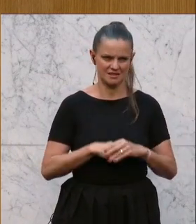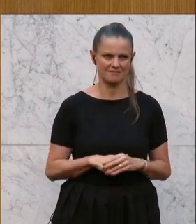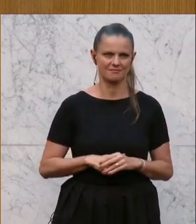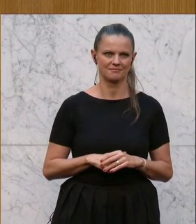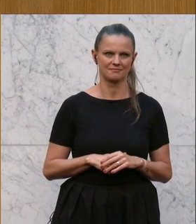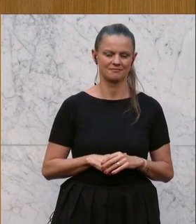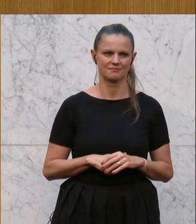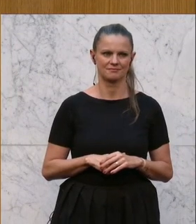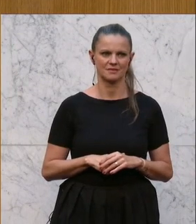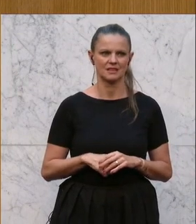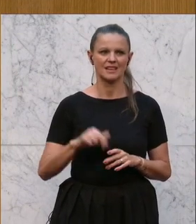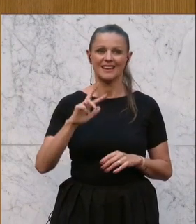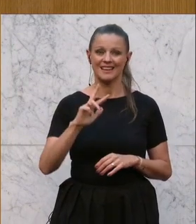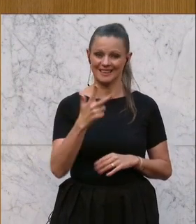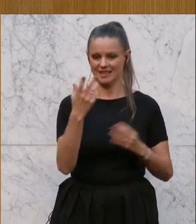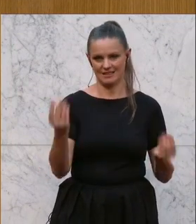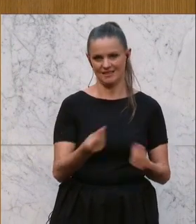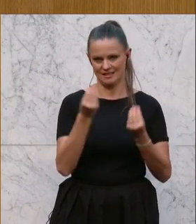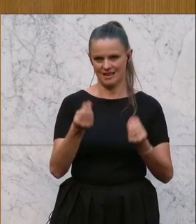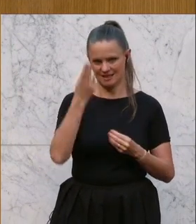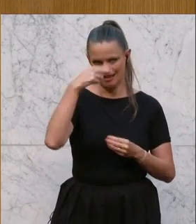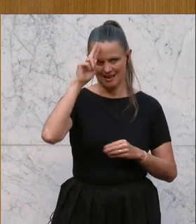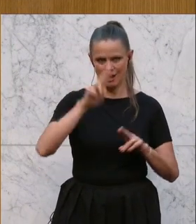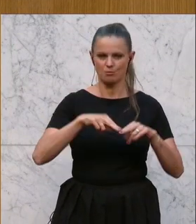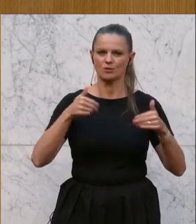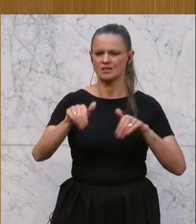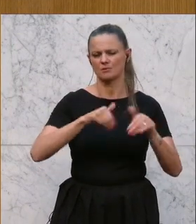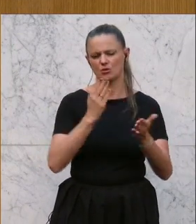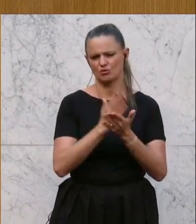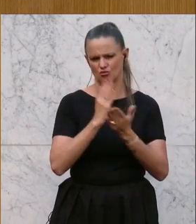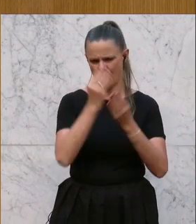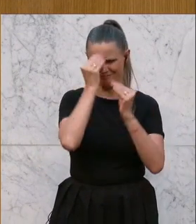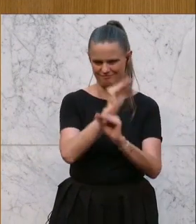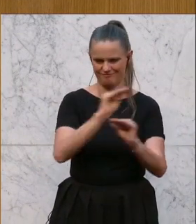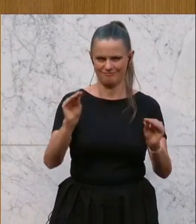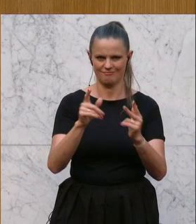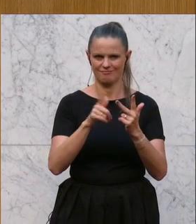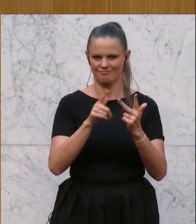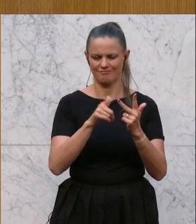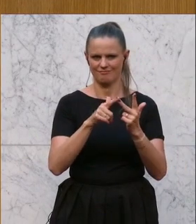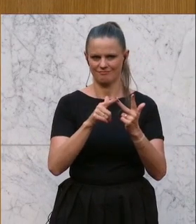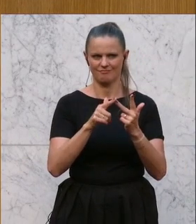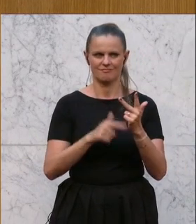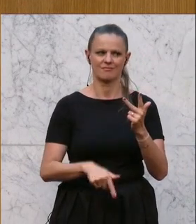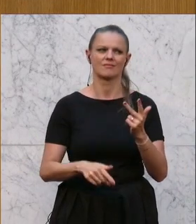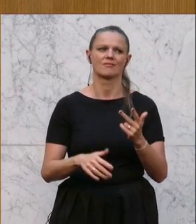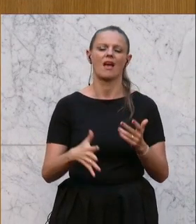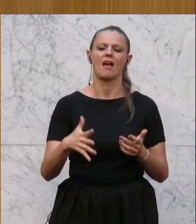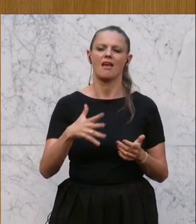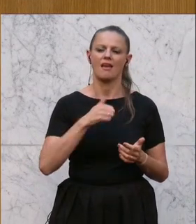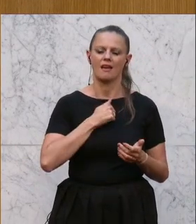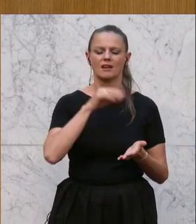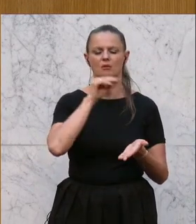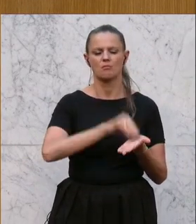lösen. Und die dritte Schraube, Herr Bundesminister, und das wurde heute auch schon erwähnt, die dritte Schraube, reißen Sie endlich diese riesigen